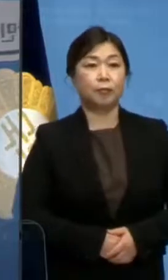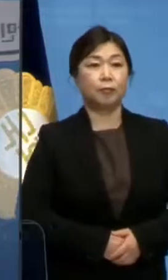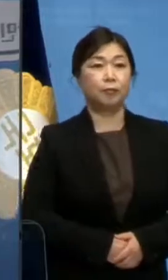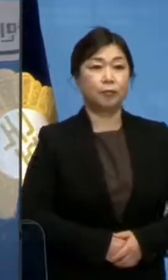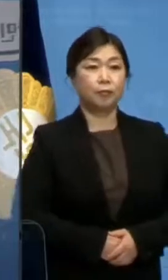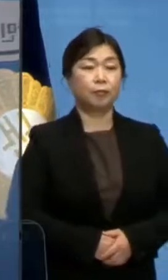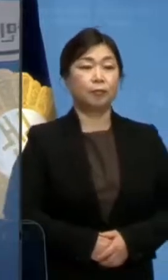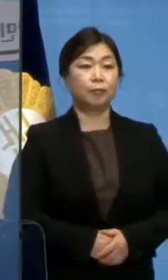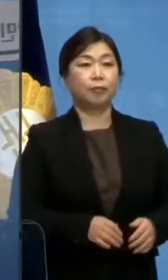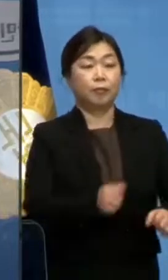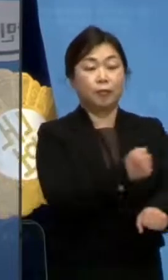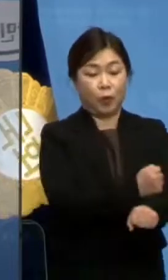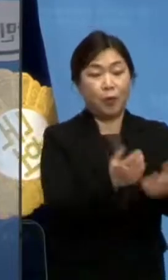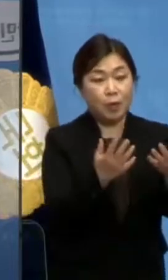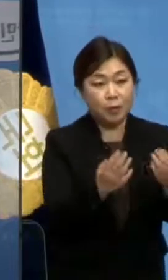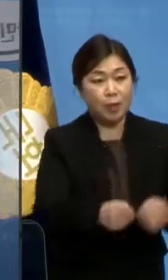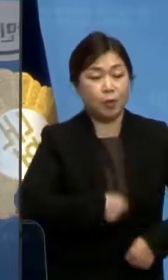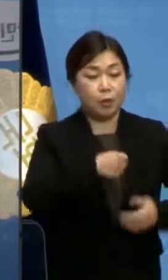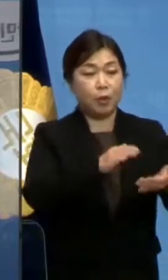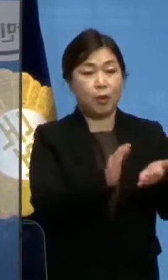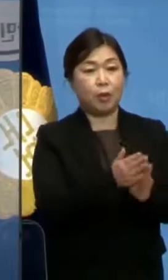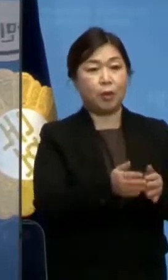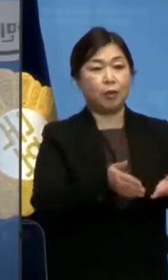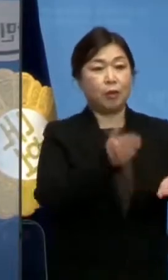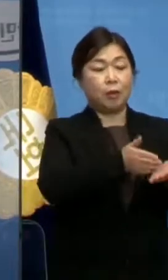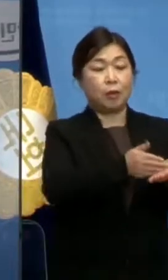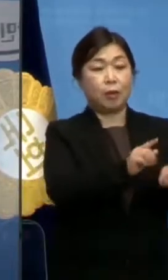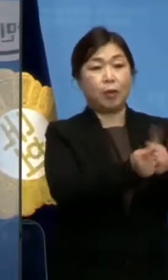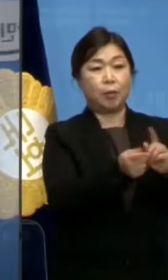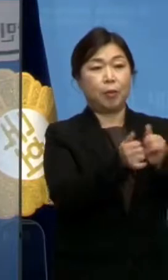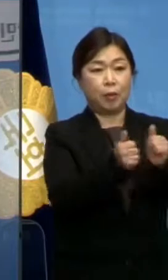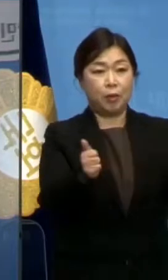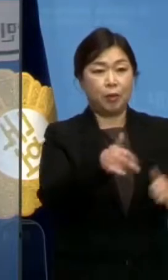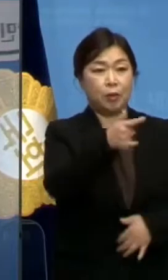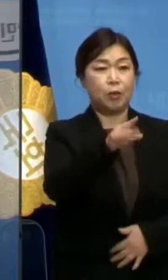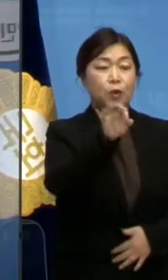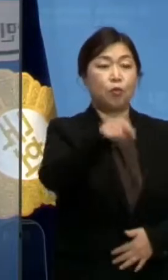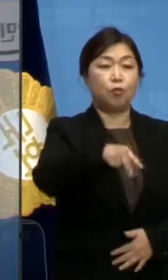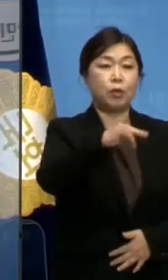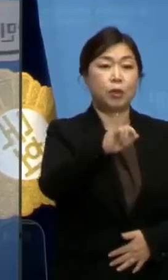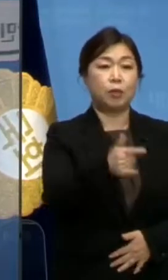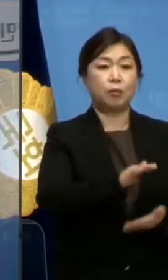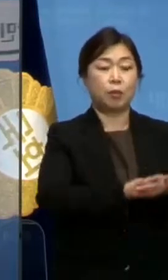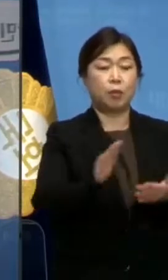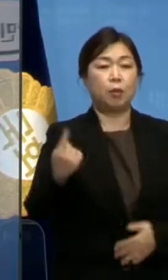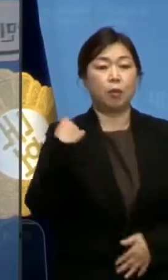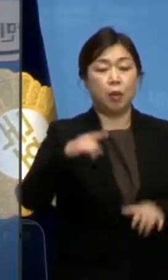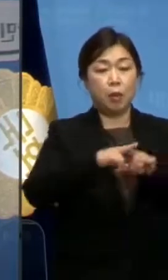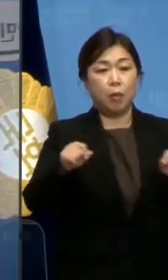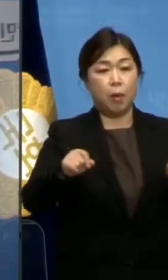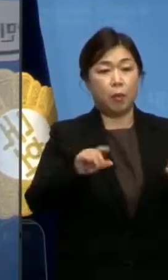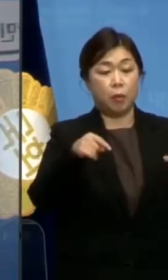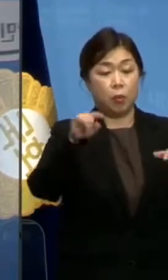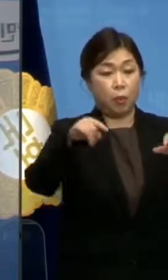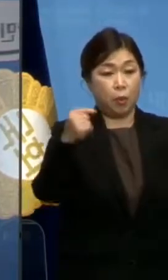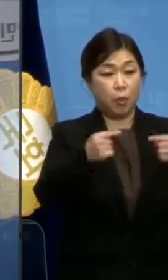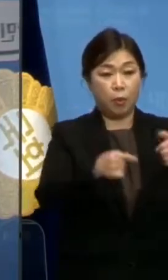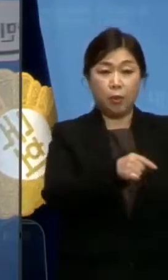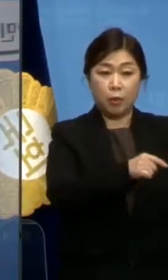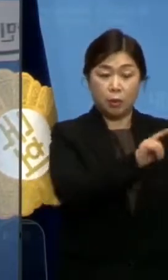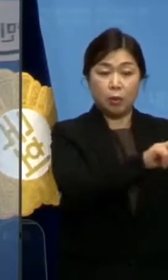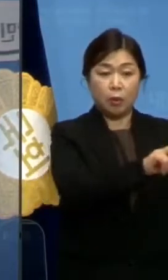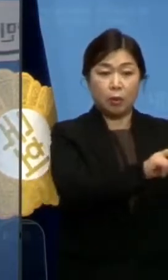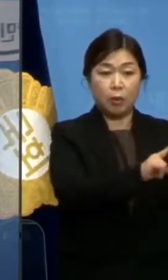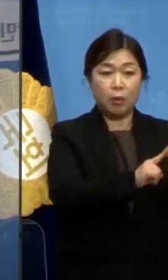네, 수고 많으십니다. 정의당 수석대변인 정우진입니다. 어제 일본 외무상에 독도는 일본